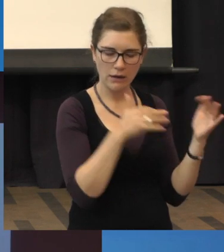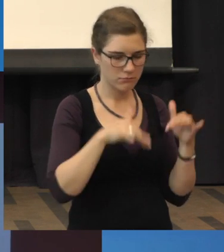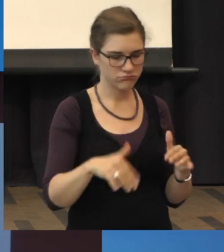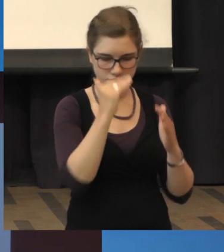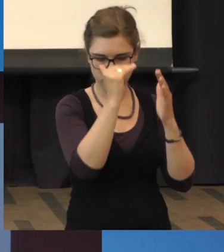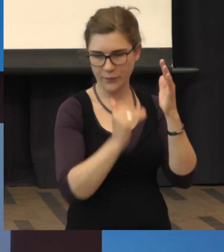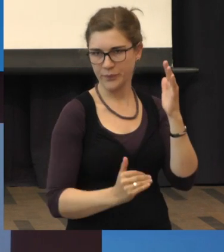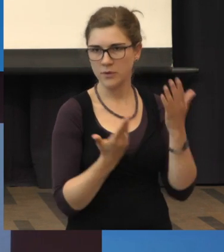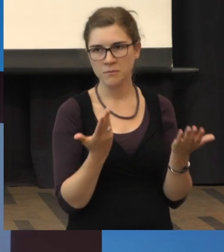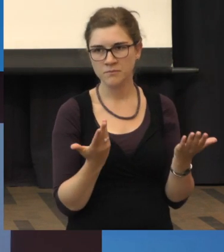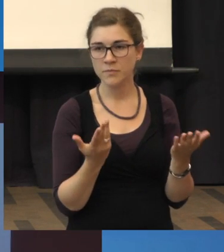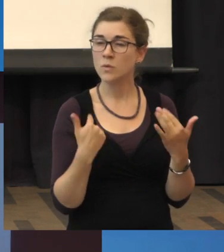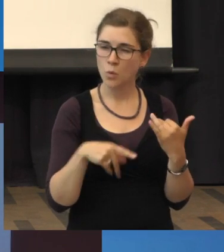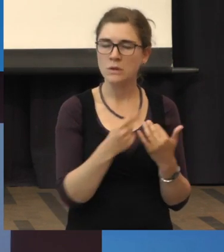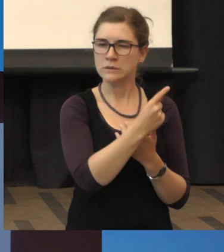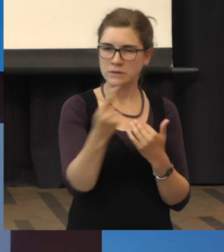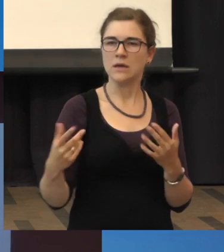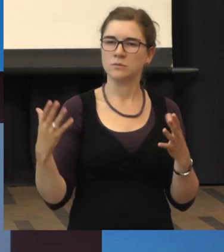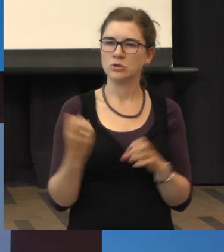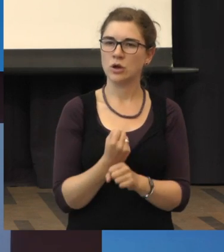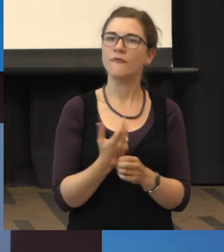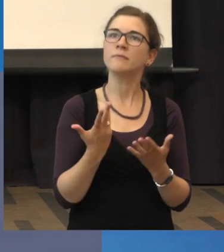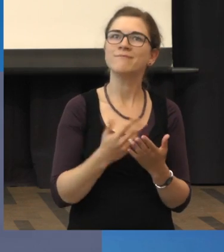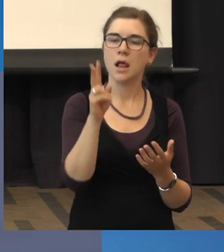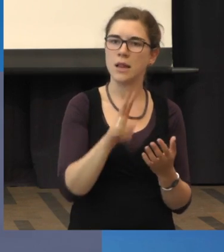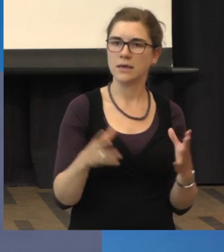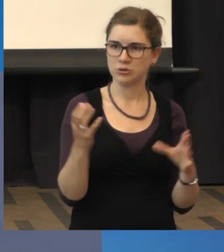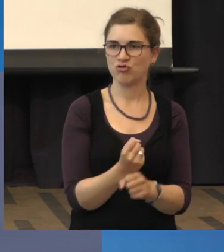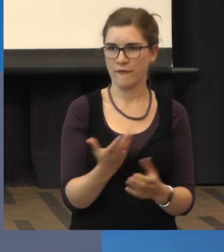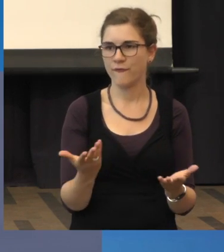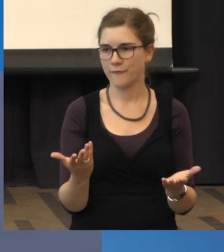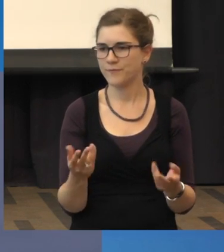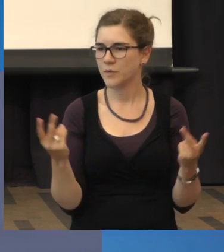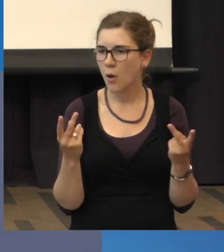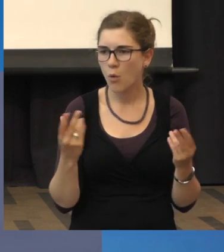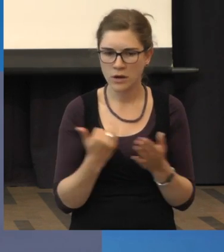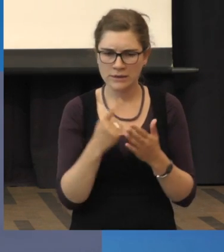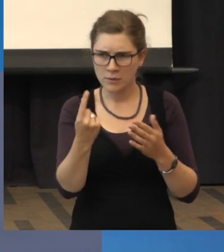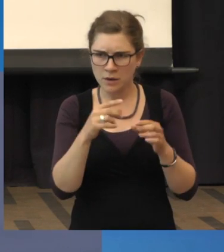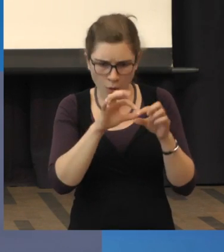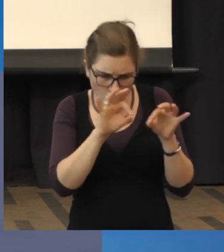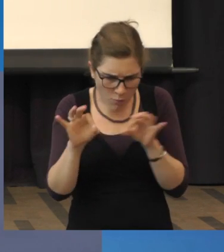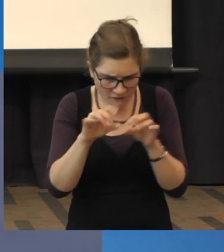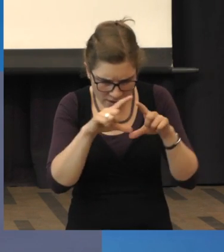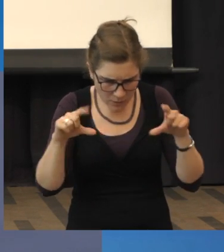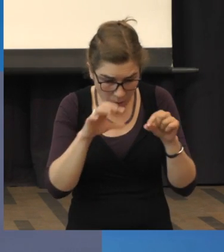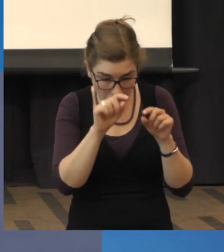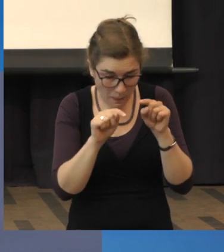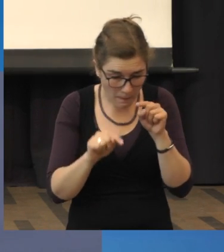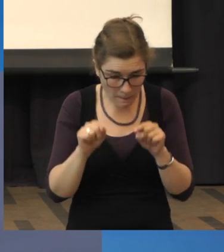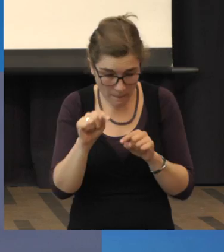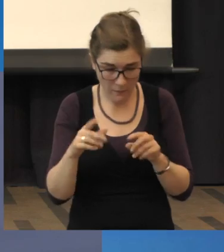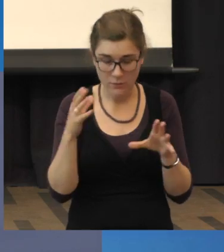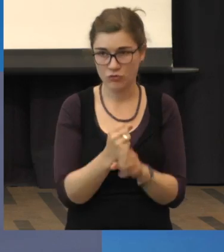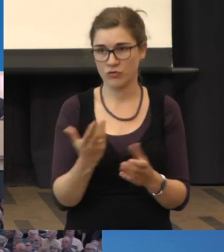wo Sie dann durchaus in der Lage sind, wieder lesen zu können oder zumindest mal eine Überweisung auszufüllen. Und damit